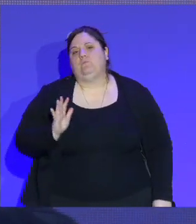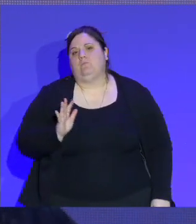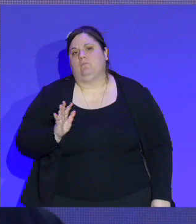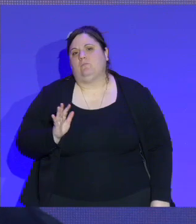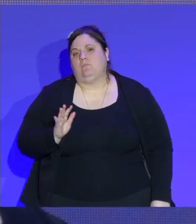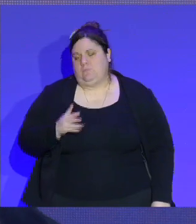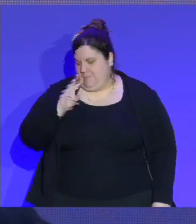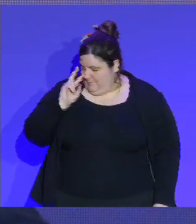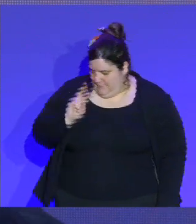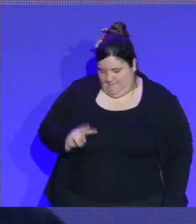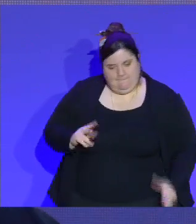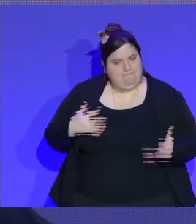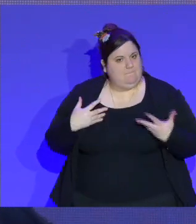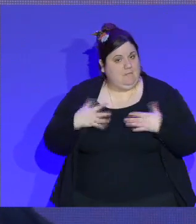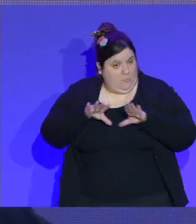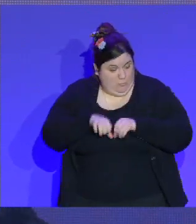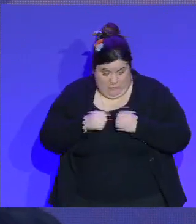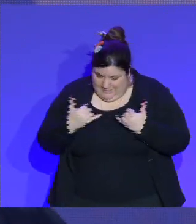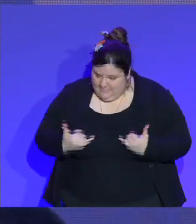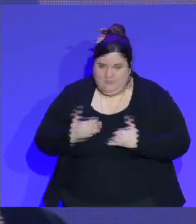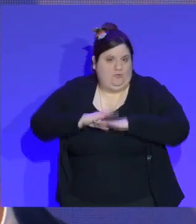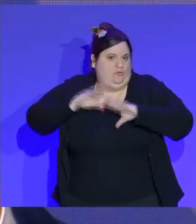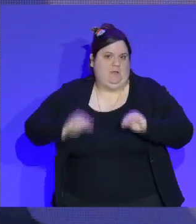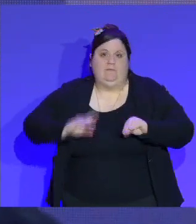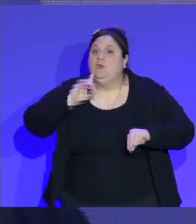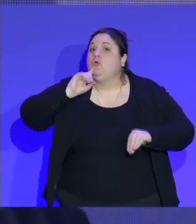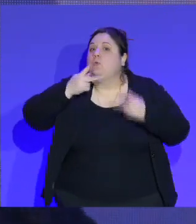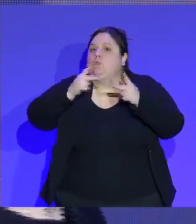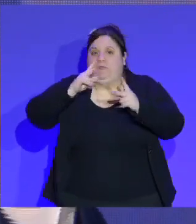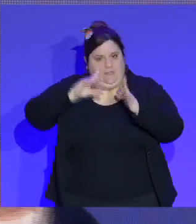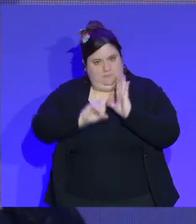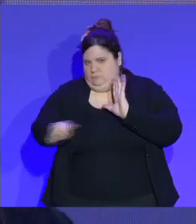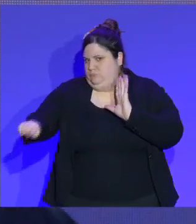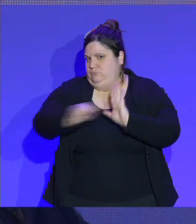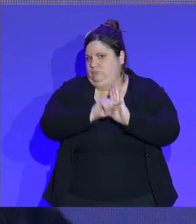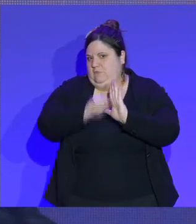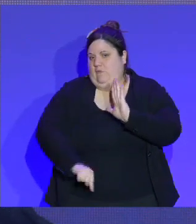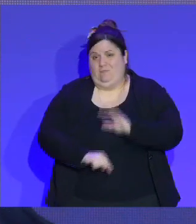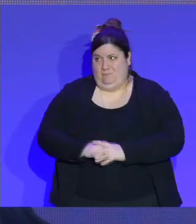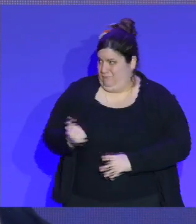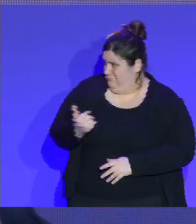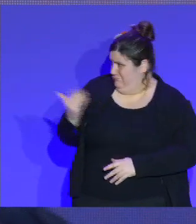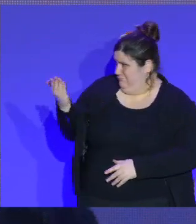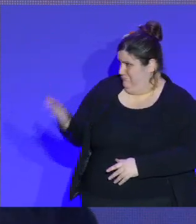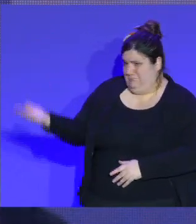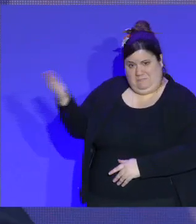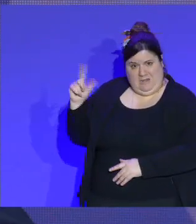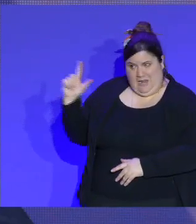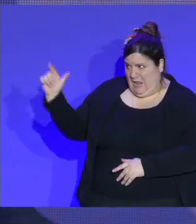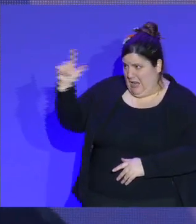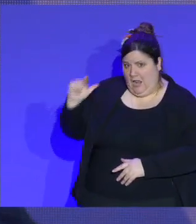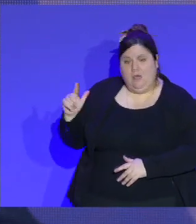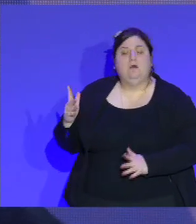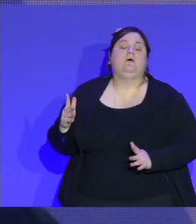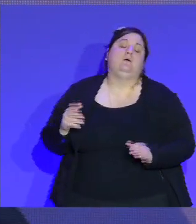Je veux qu'on puisse mettre du contenu local dans les commandes publiques. C'est totalement aberrant. Tous les pays développés le font. Il n'y a que l